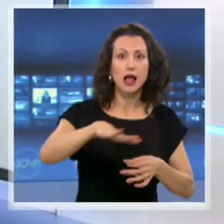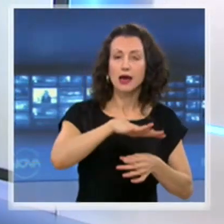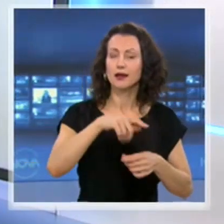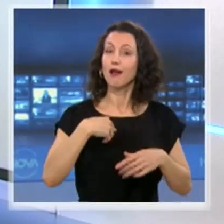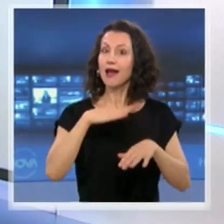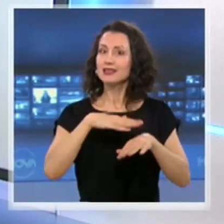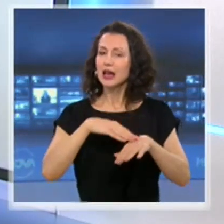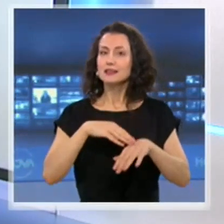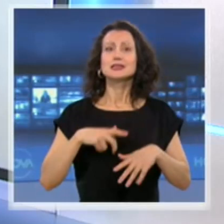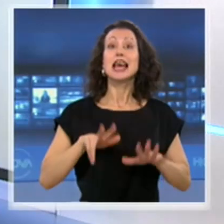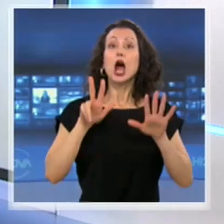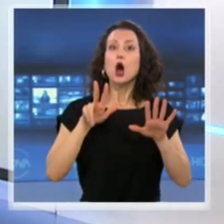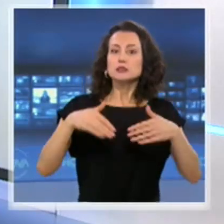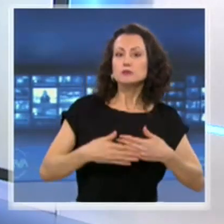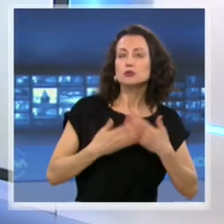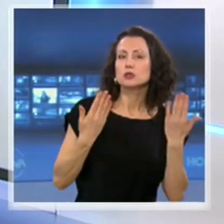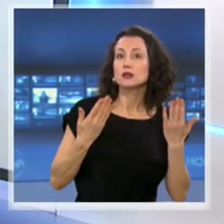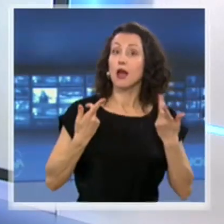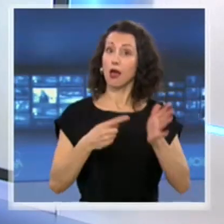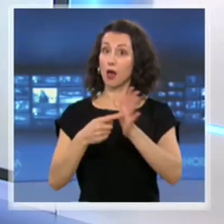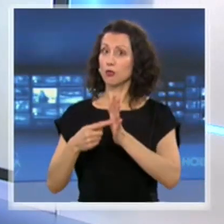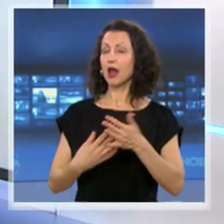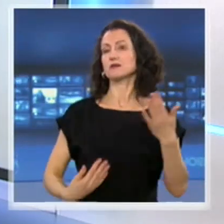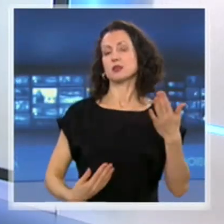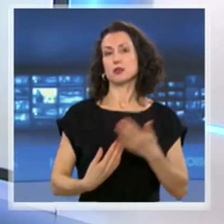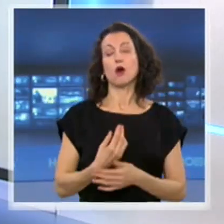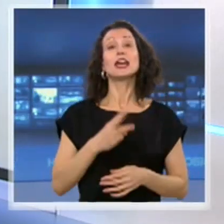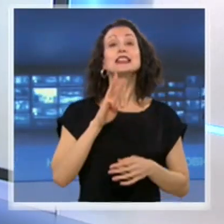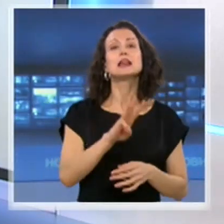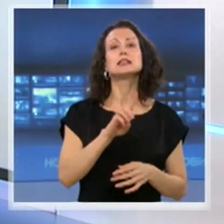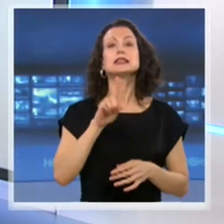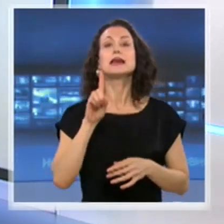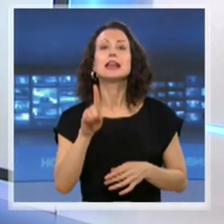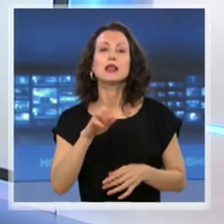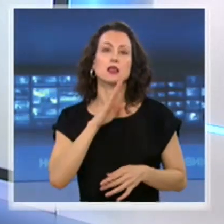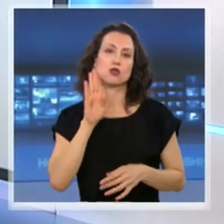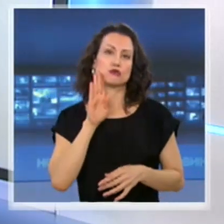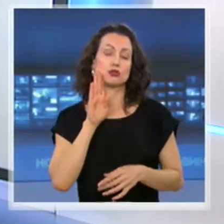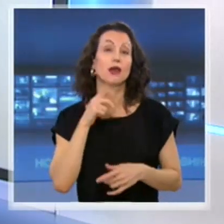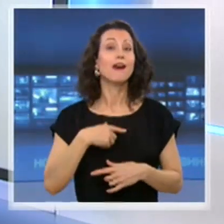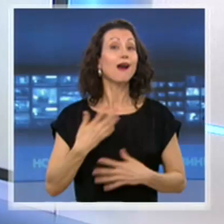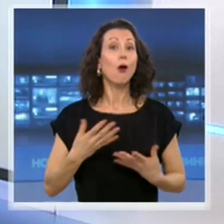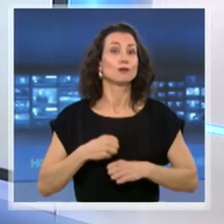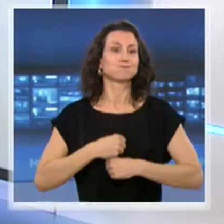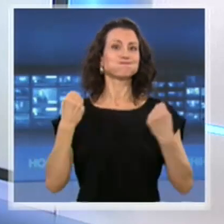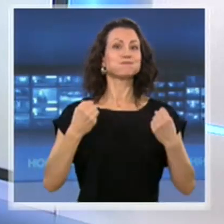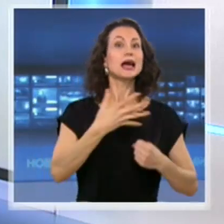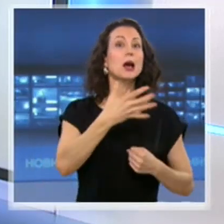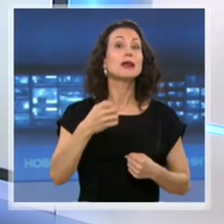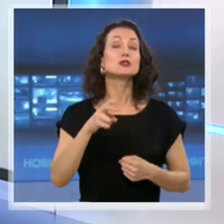са към 8 сутринта и показват нови 31 души за денонощите. Излекуваните са 521